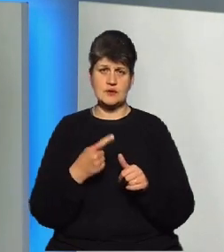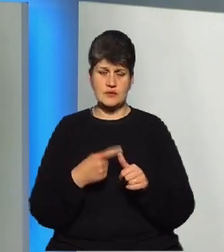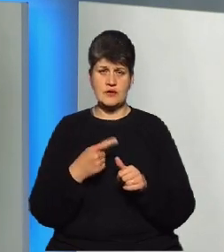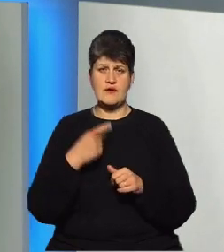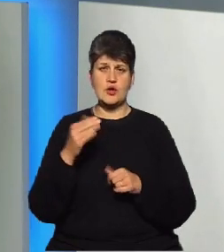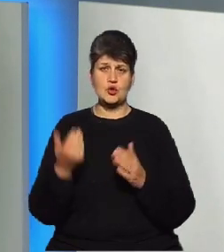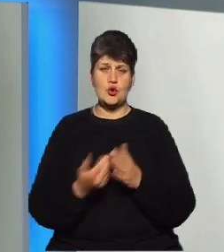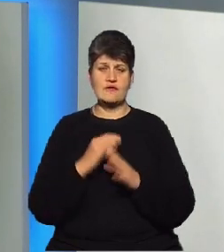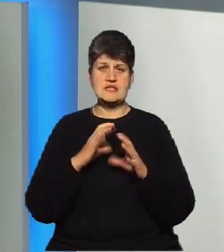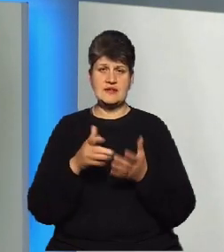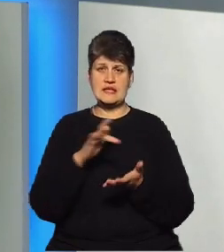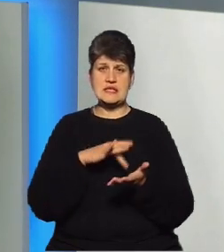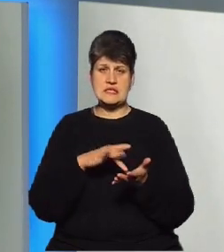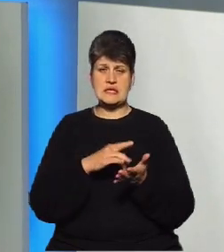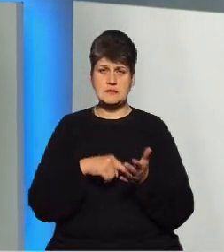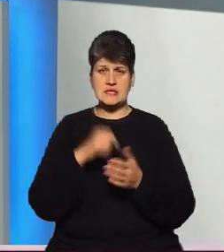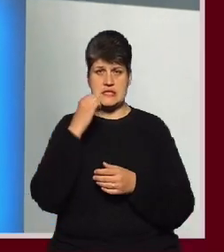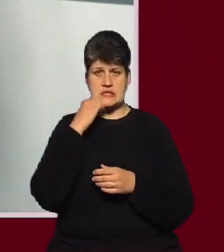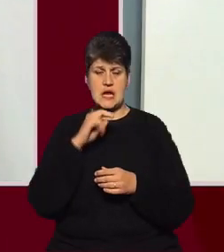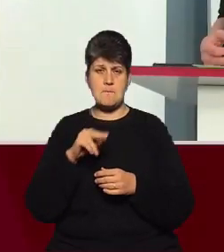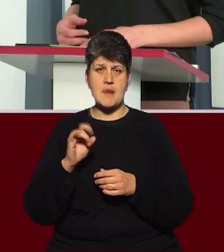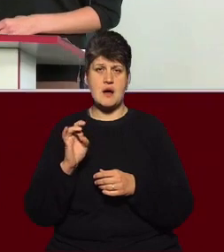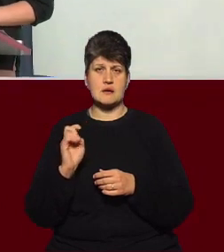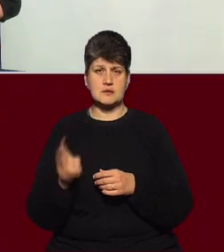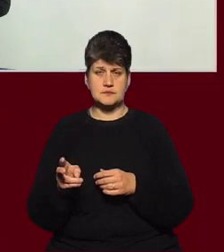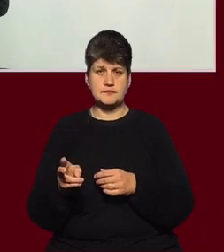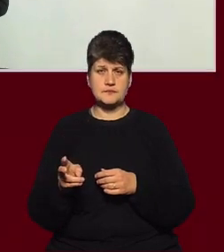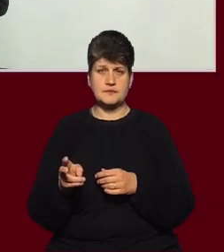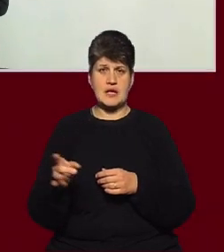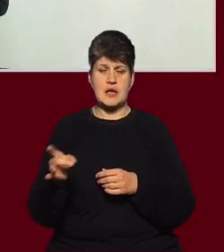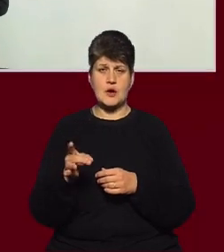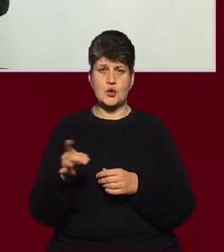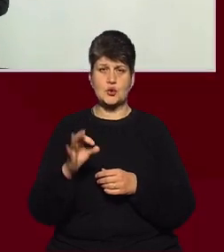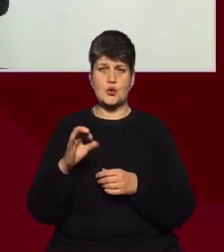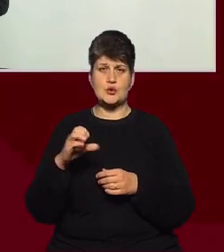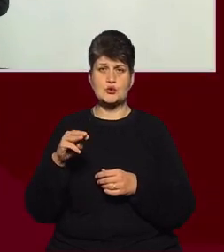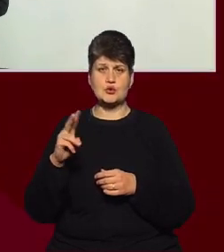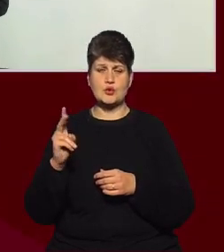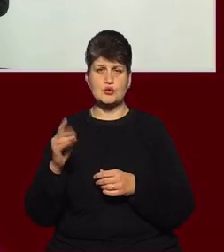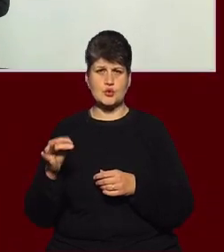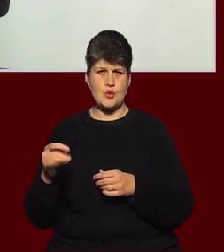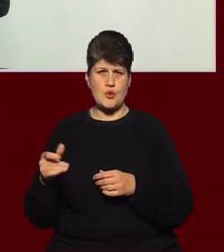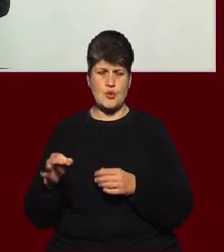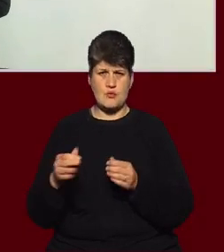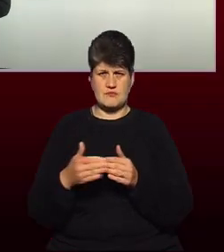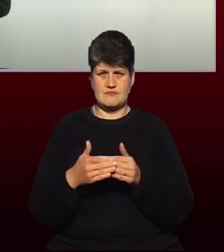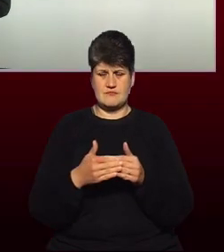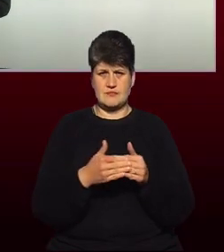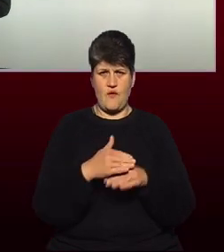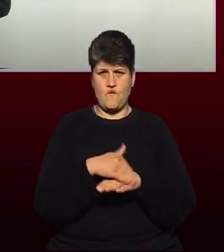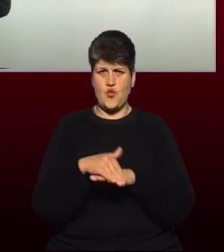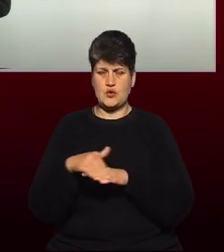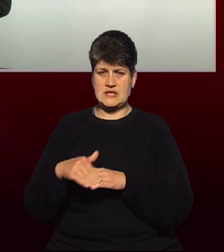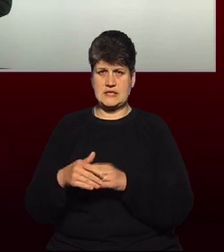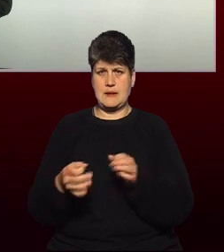центр міста, район Старого парку, район вулиці Острозького і ряд суміжних вулиць, які примикають до